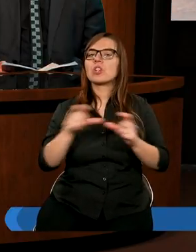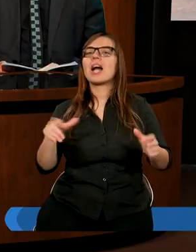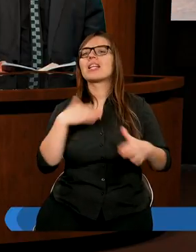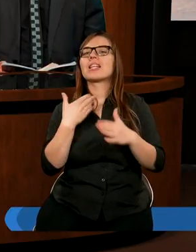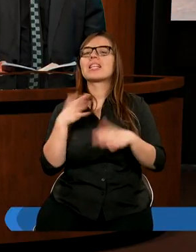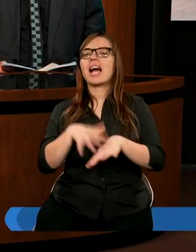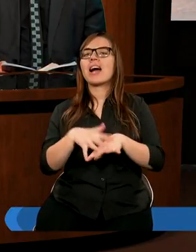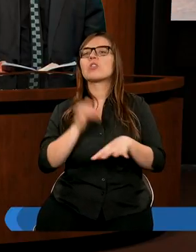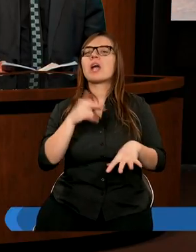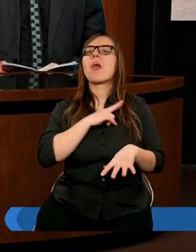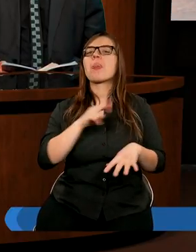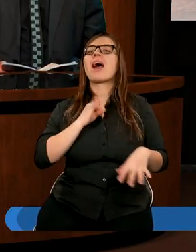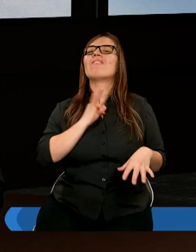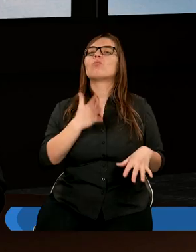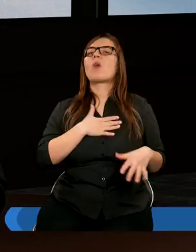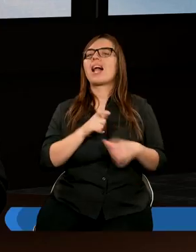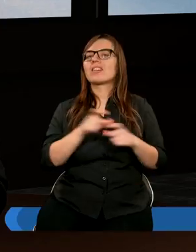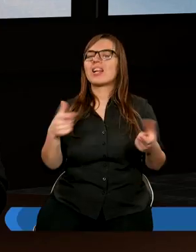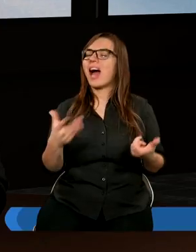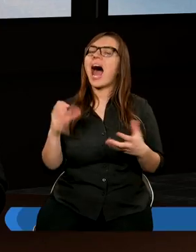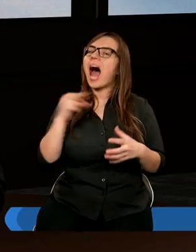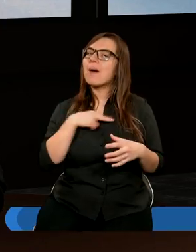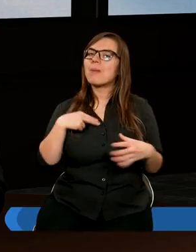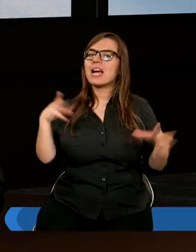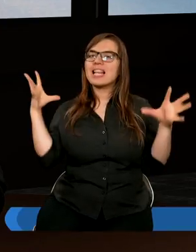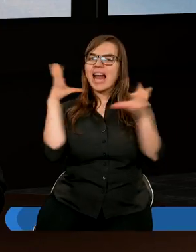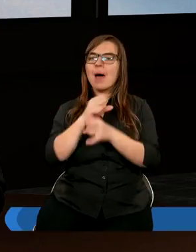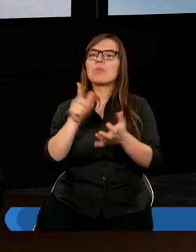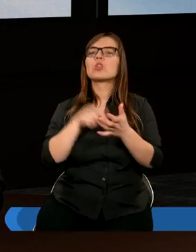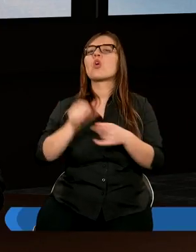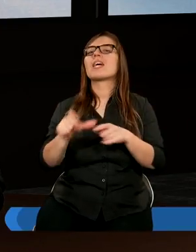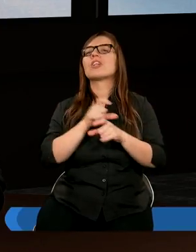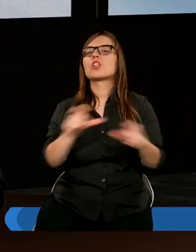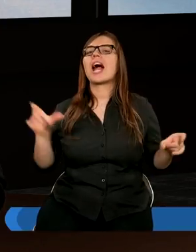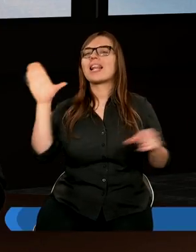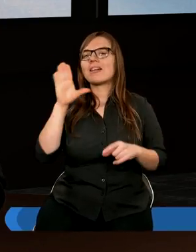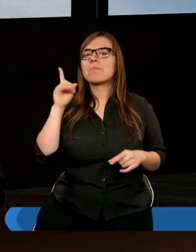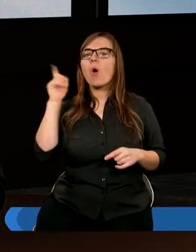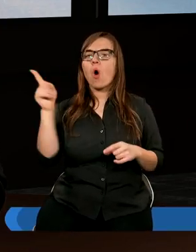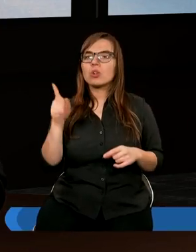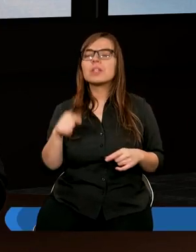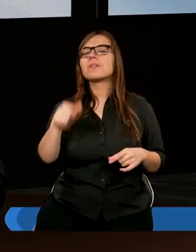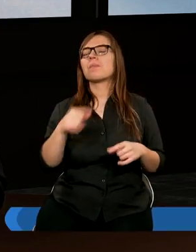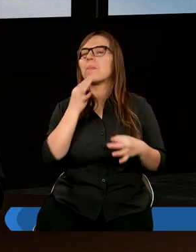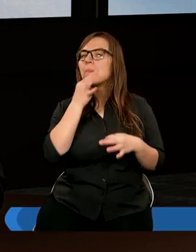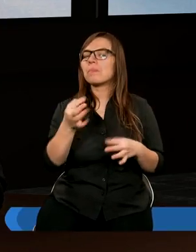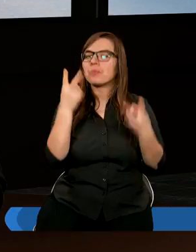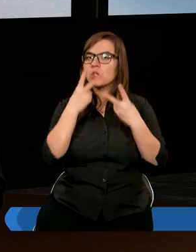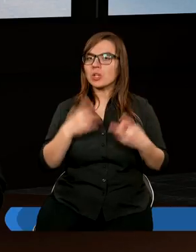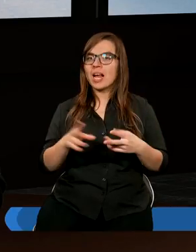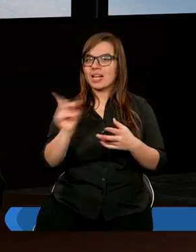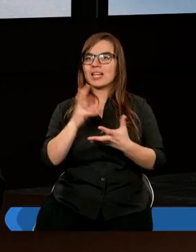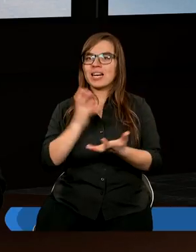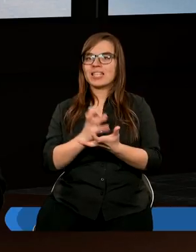traktujemy jako nasz własny czas. Zapominamy o tym, że jest to czas Boży. I tutaj na przykład czytając